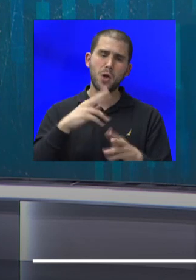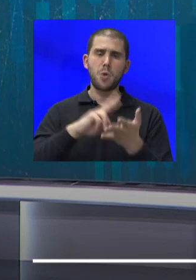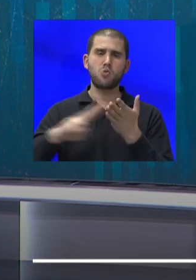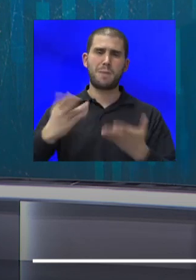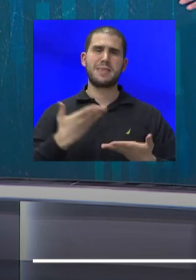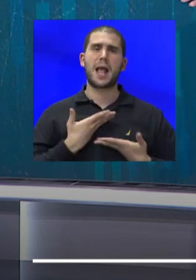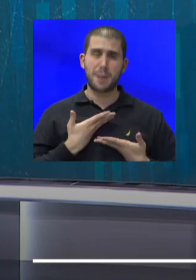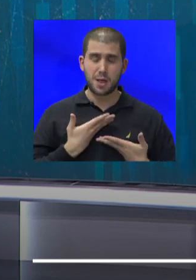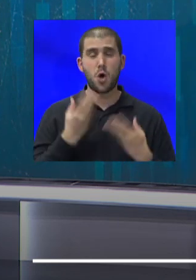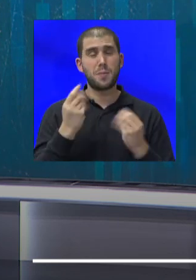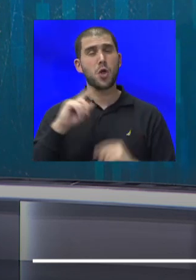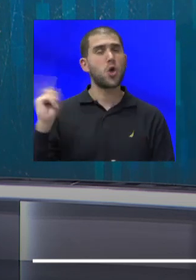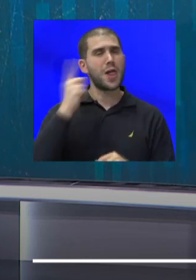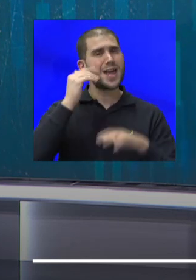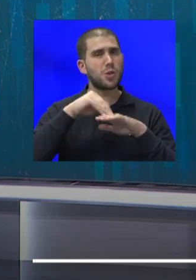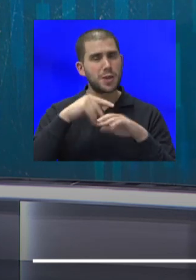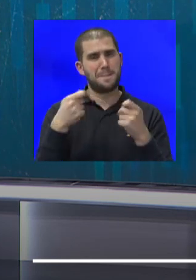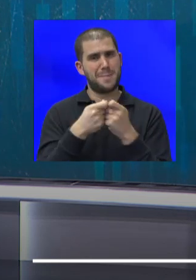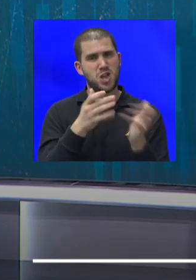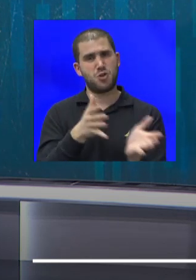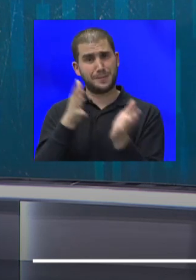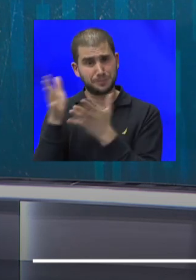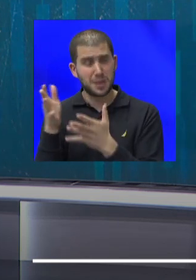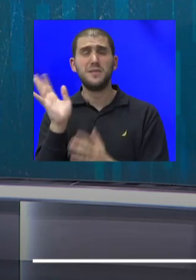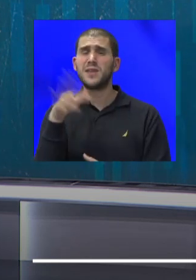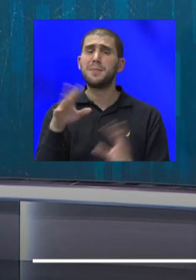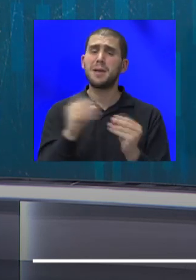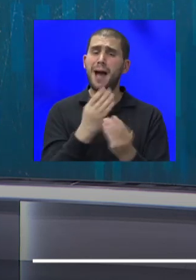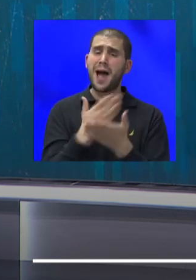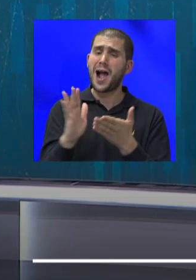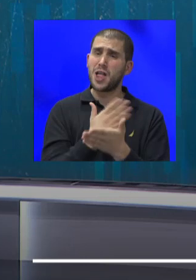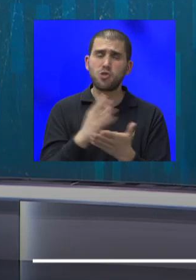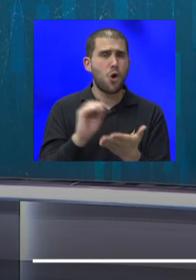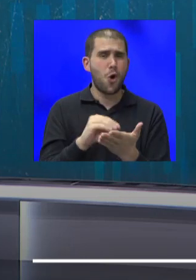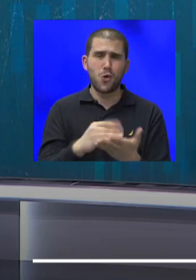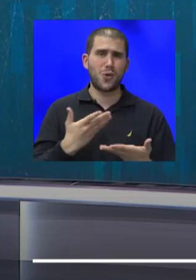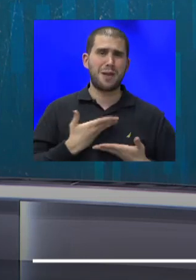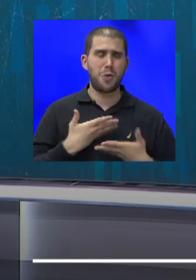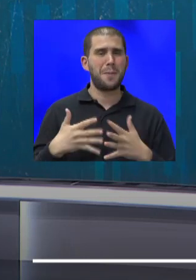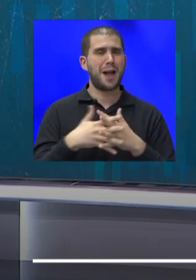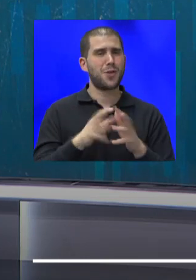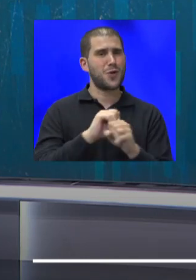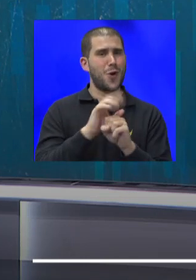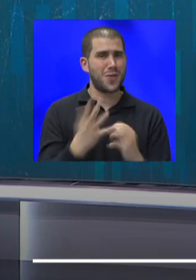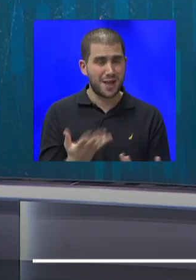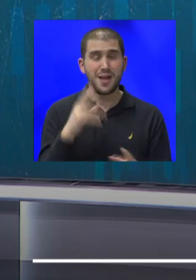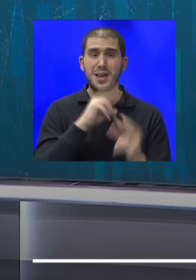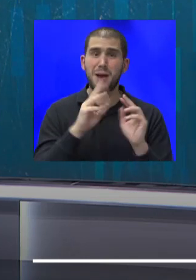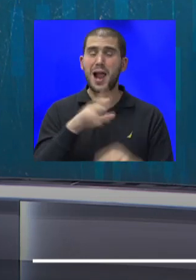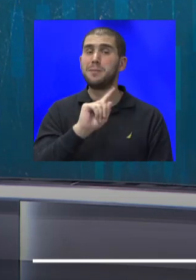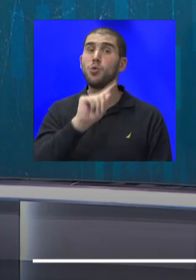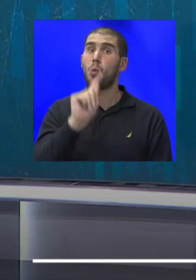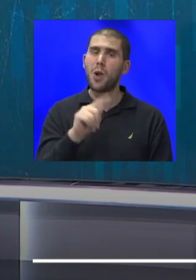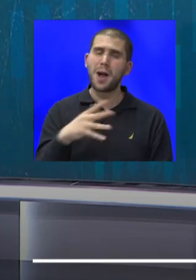כל העדכונים בהקשר לזה, וגם עם ההחלטות שעוד לא התקבלו בקבינט הקורונה. נדבר על מי שיהיו אולי המנצחות הגדולות של